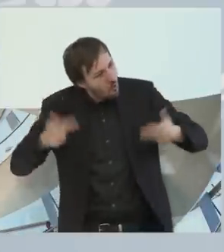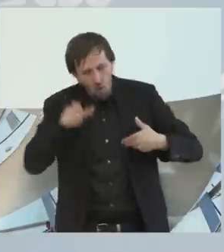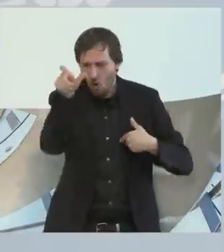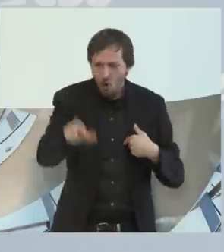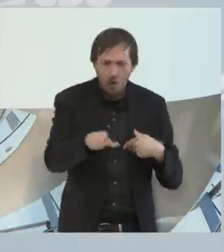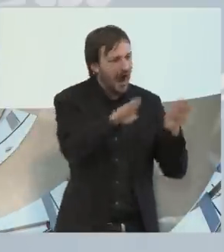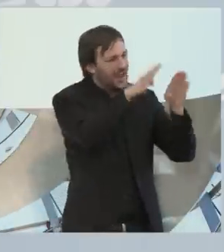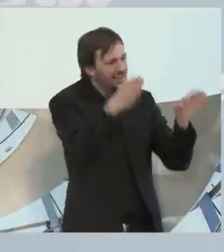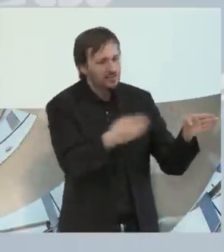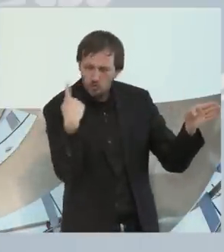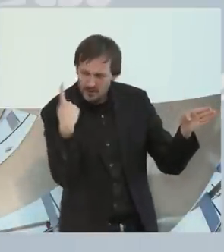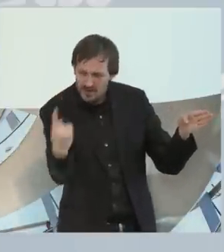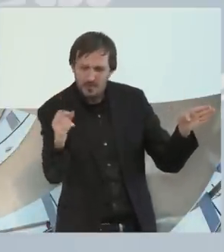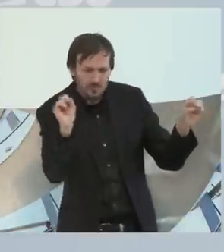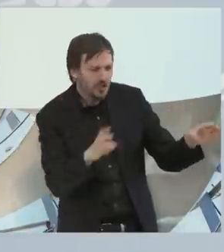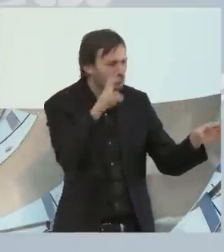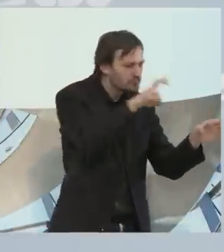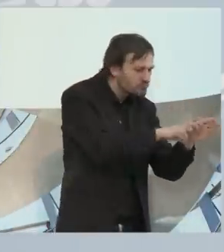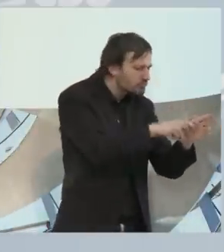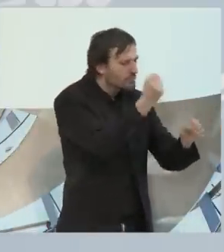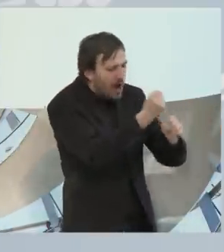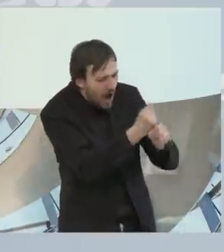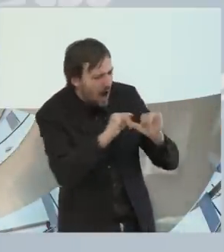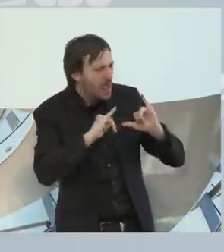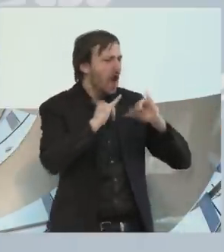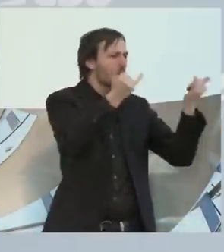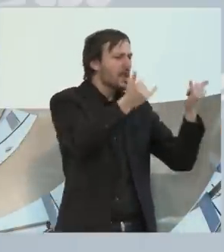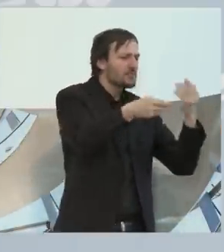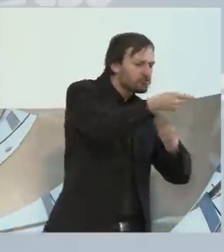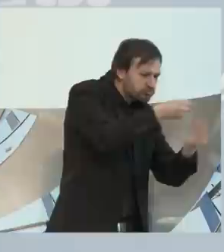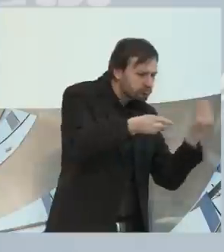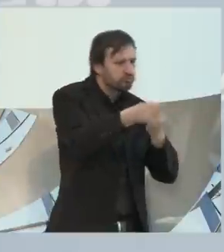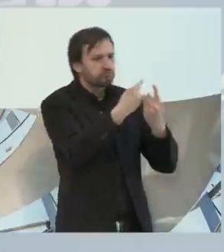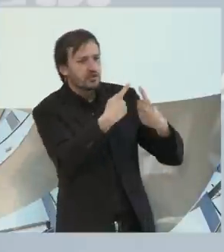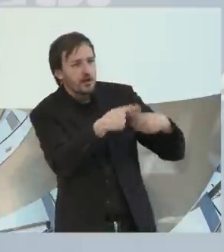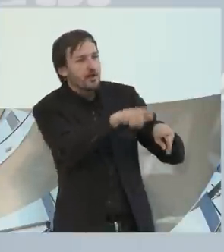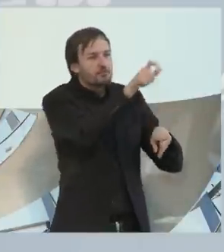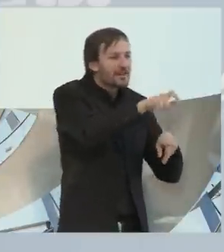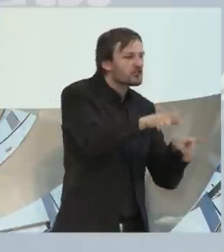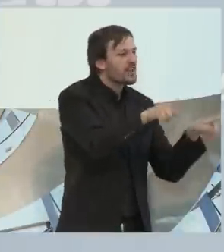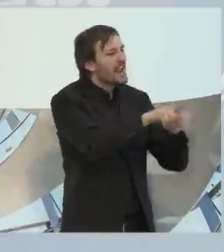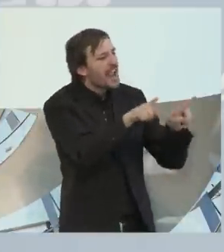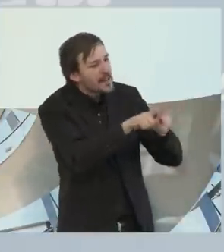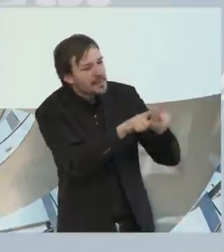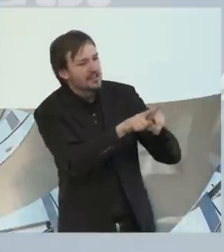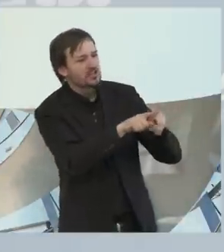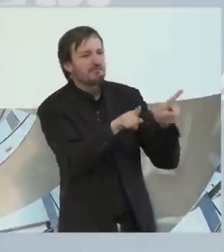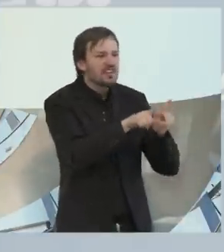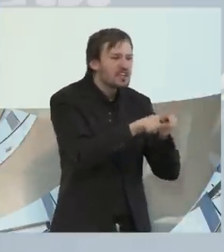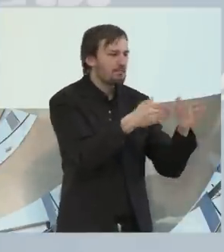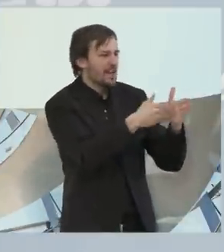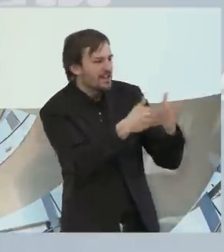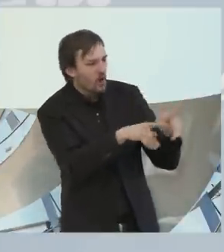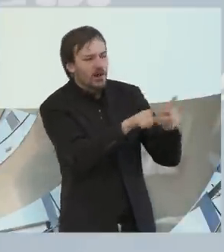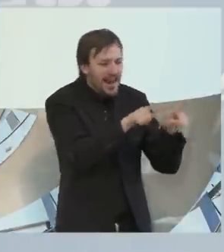dieser Einrichtung kann sie was machen, da erlebt sie mit Menschen, die ähnlich sind in der Behinderung wie sie,